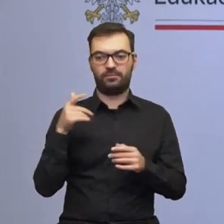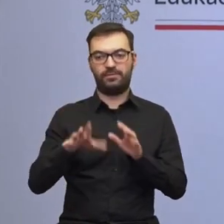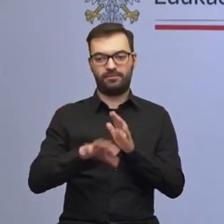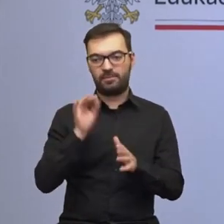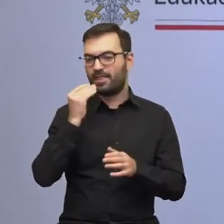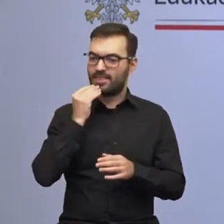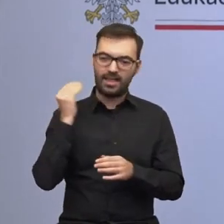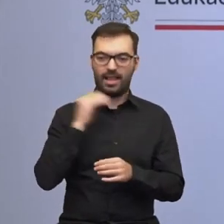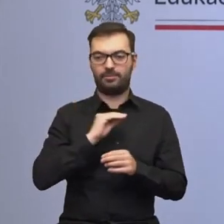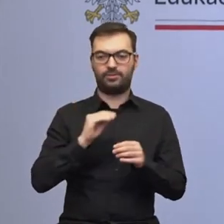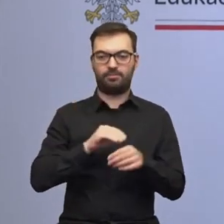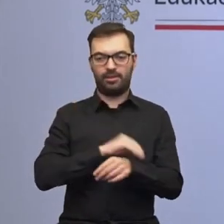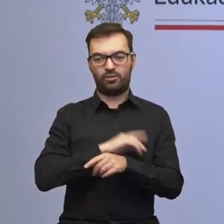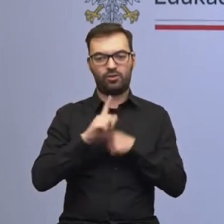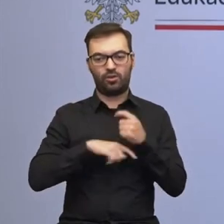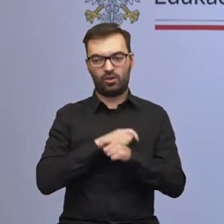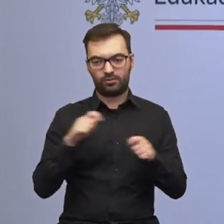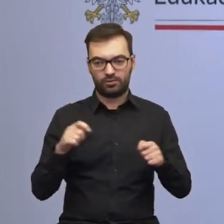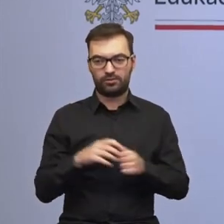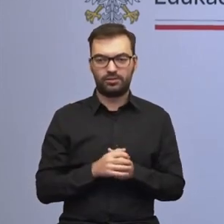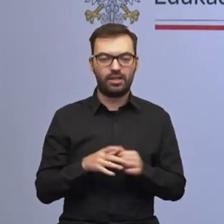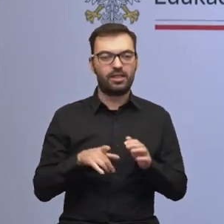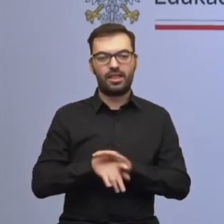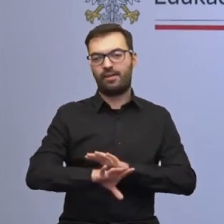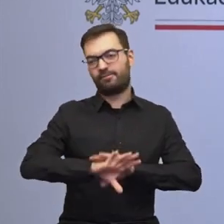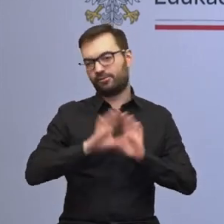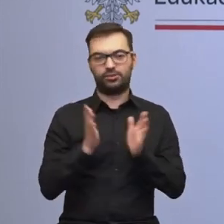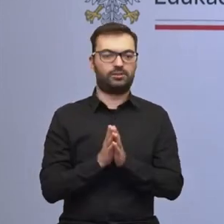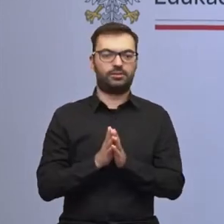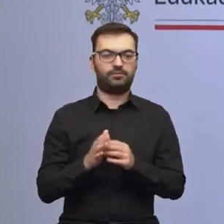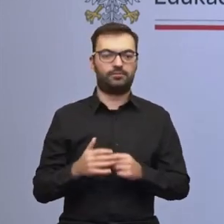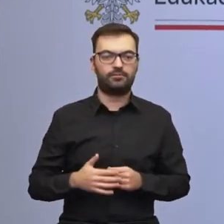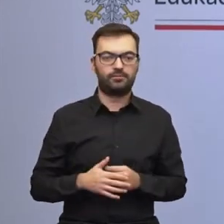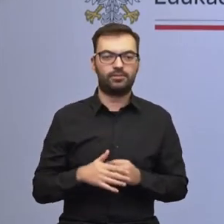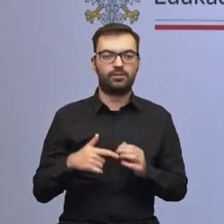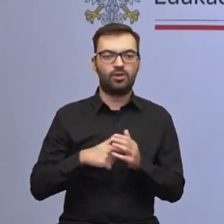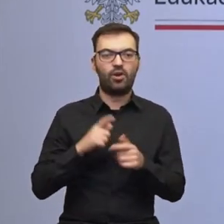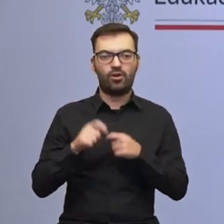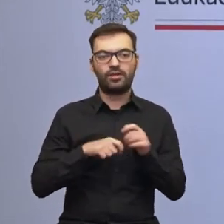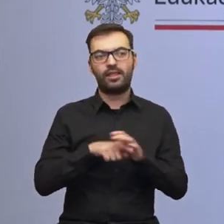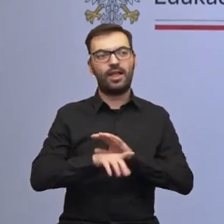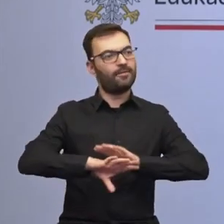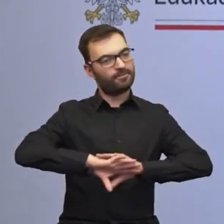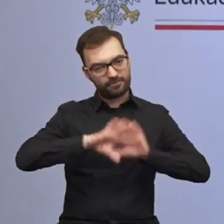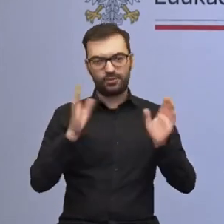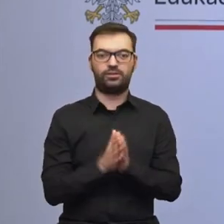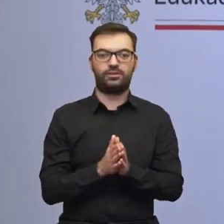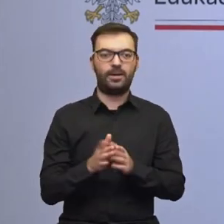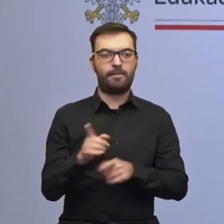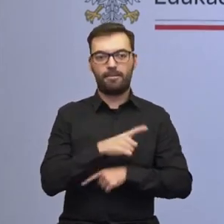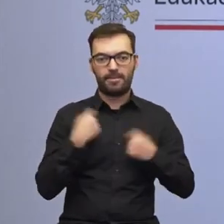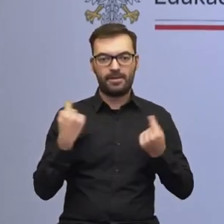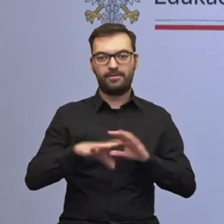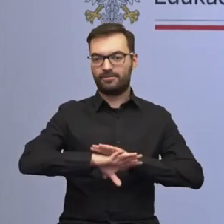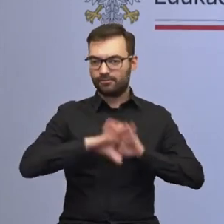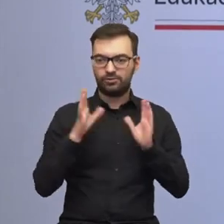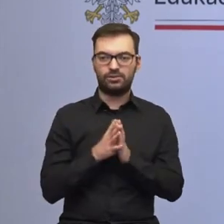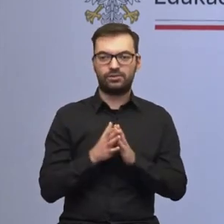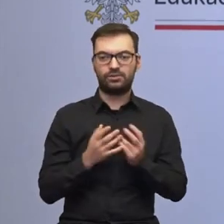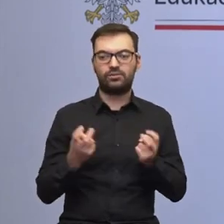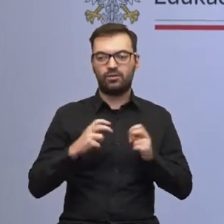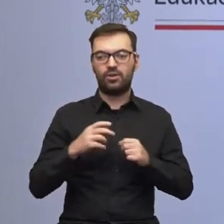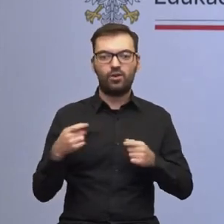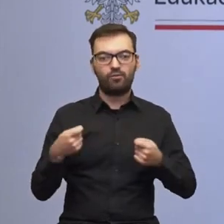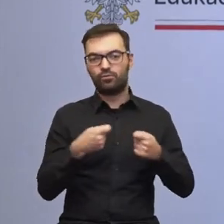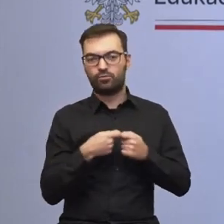rozwiązania, które będą służyły wszystkim, bo te rozwiązania mają służyć nam wszystkim, bo my wszyscy tworzymy wspólnotę